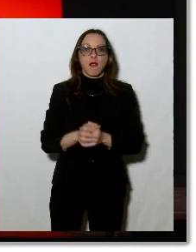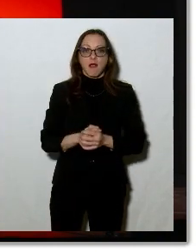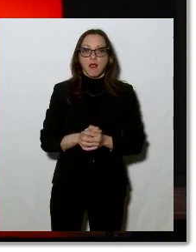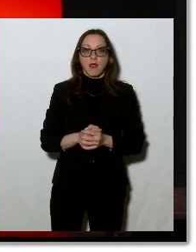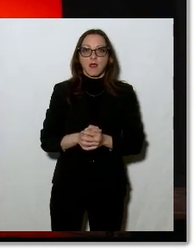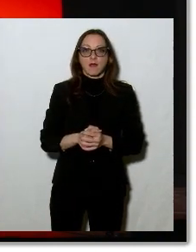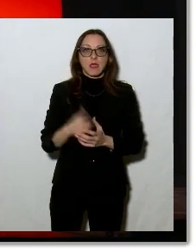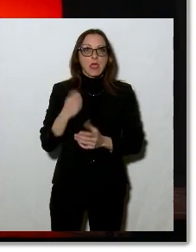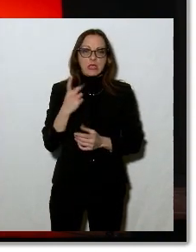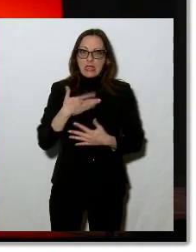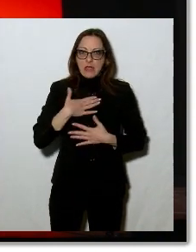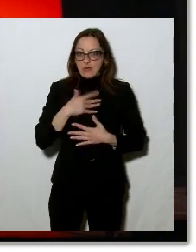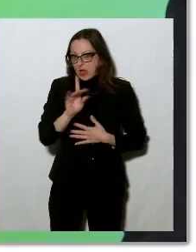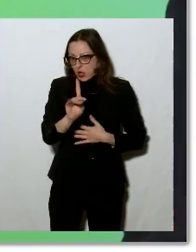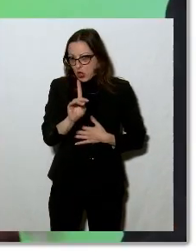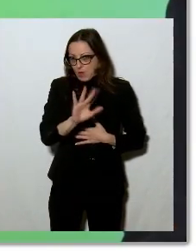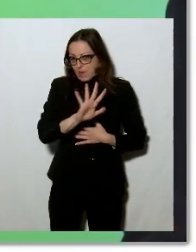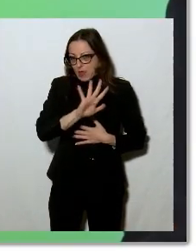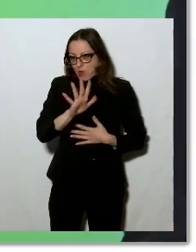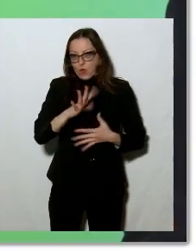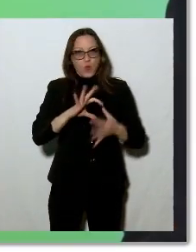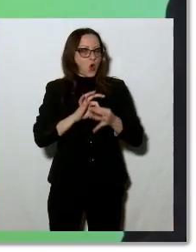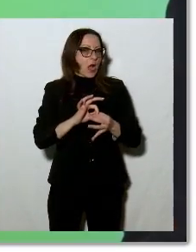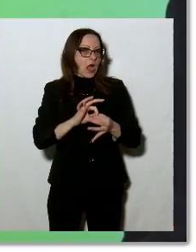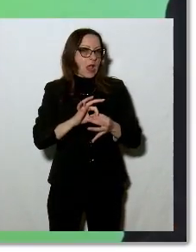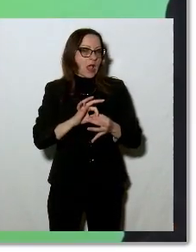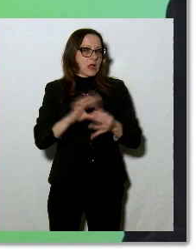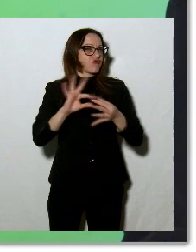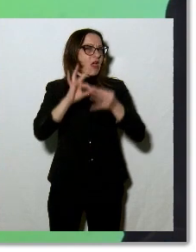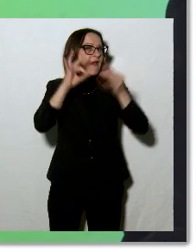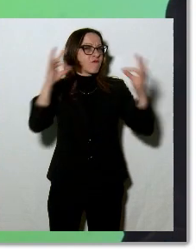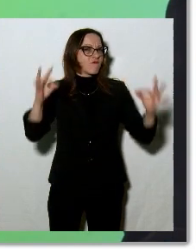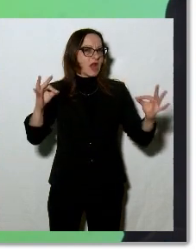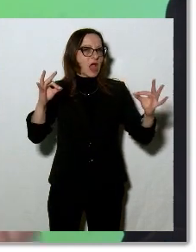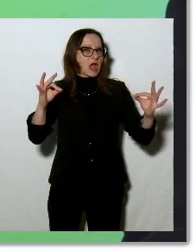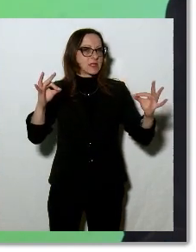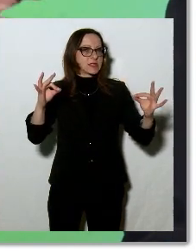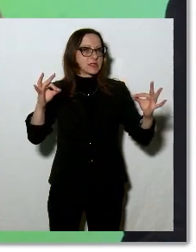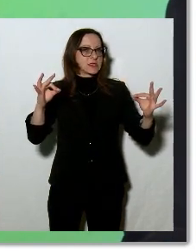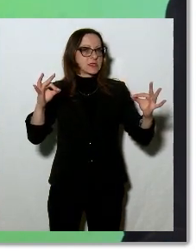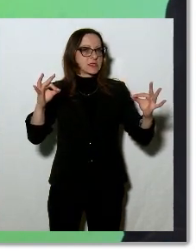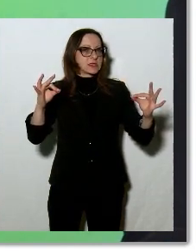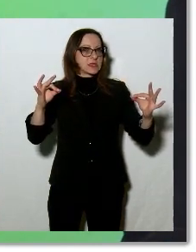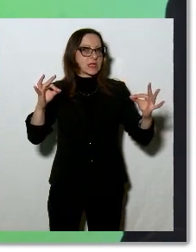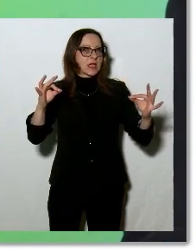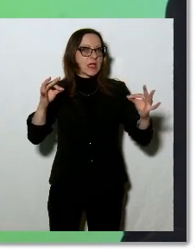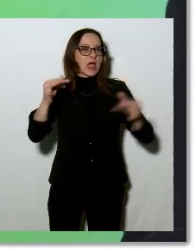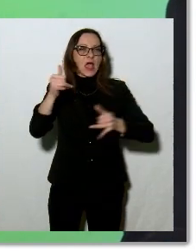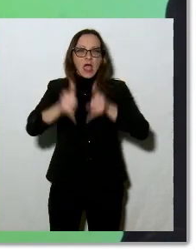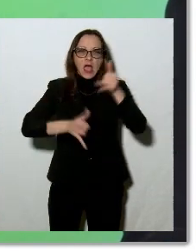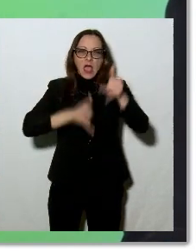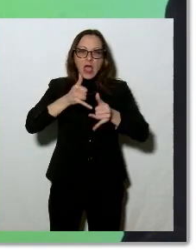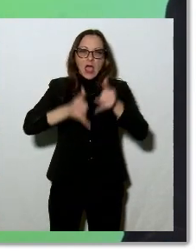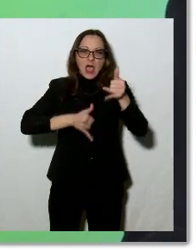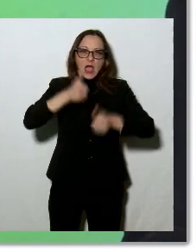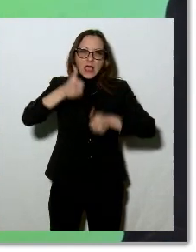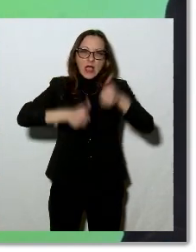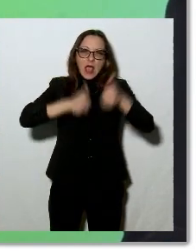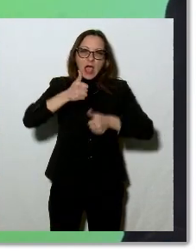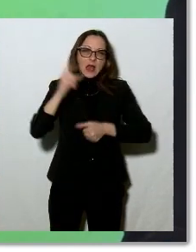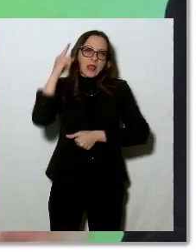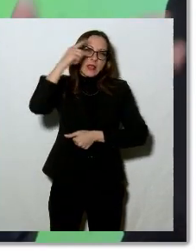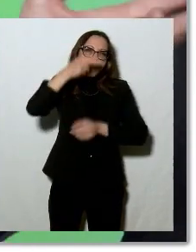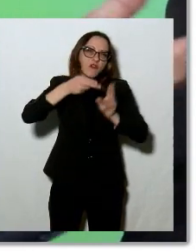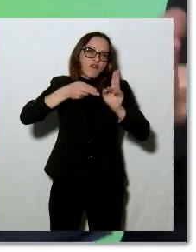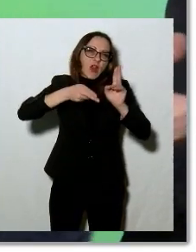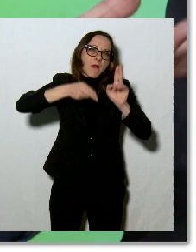un collega coniò una frase, una specie di claim per il Giro d'Italia. La corsa più dura del mondo nel paese più bello.